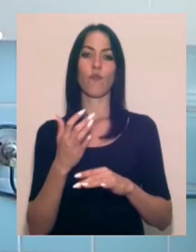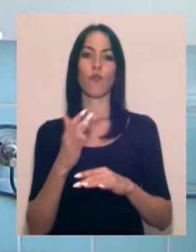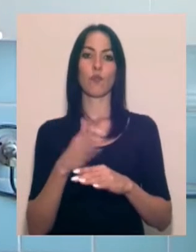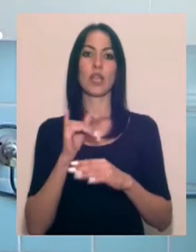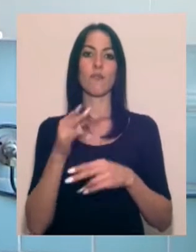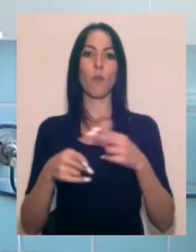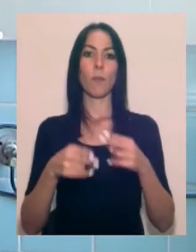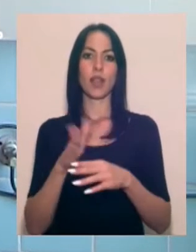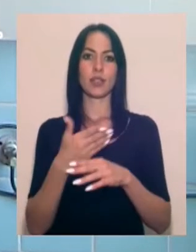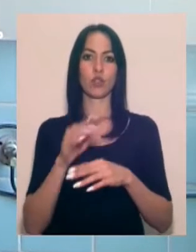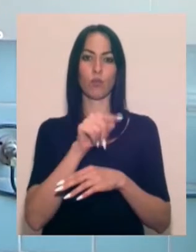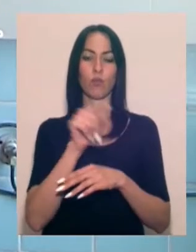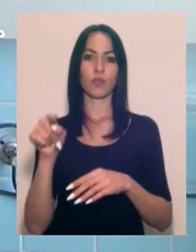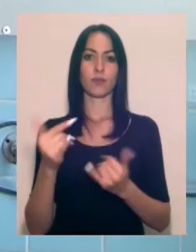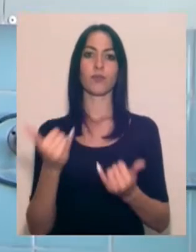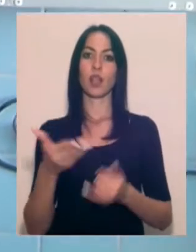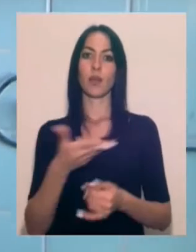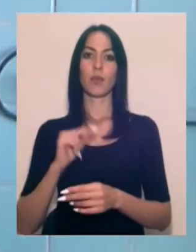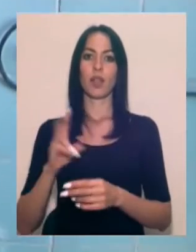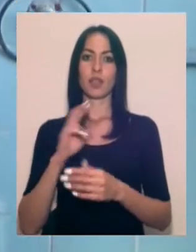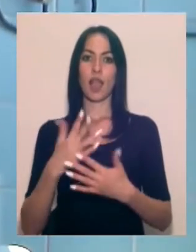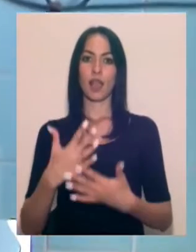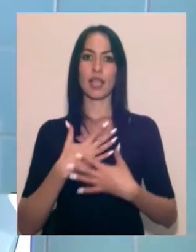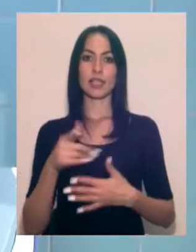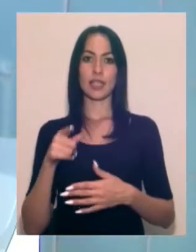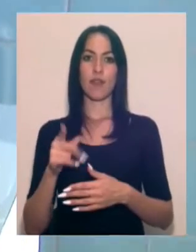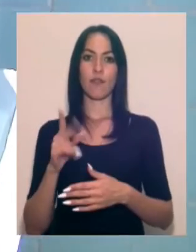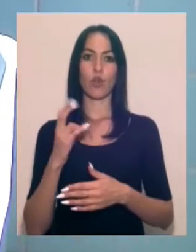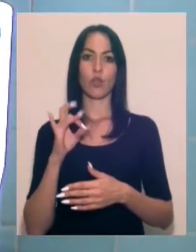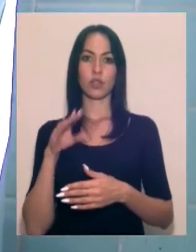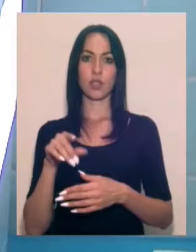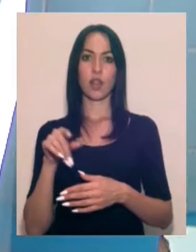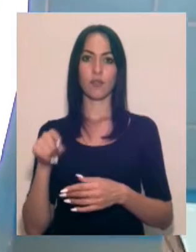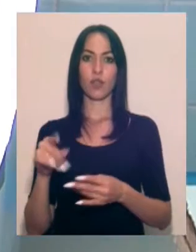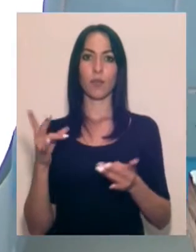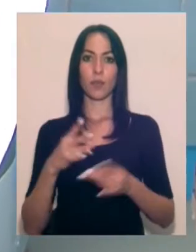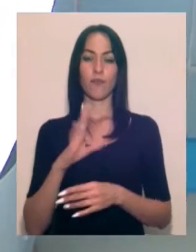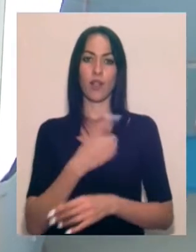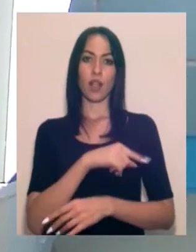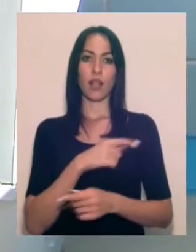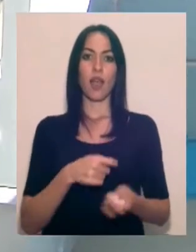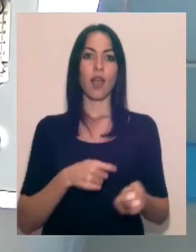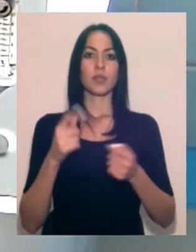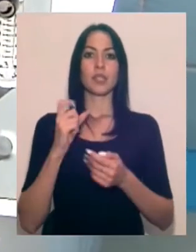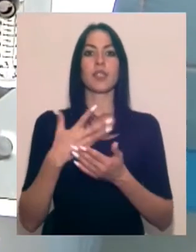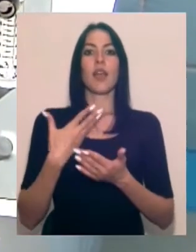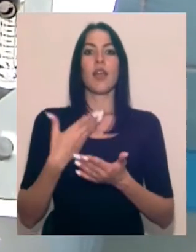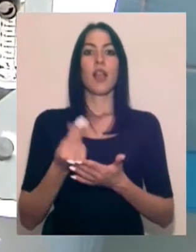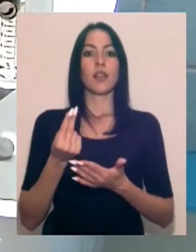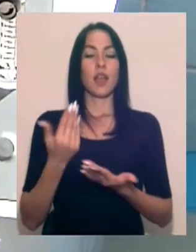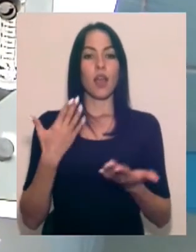ми працюємо на цих кисневих концентраторах. Вони придбані лікарнею або за власний рахунок, або за